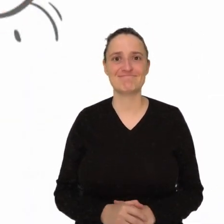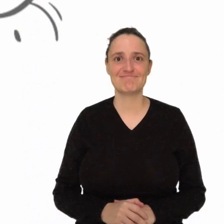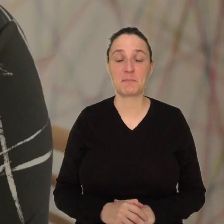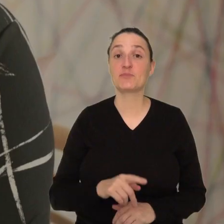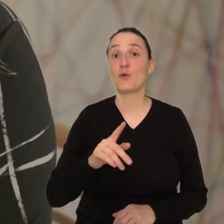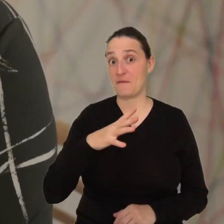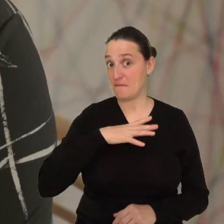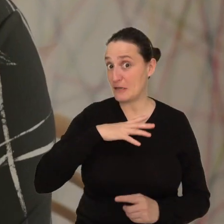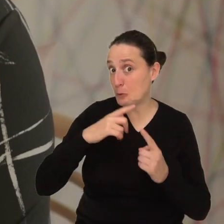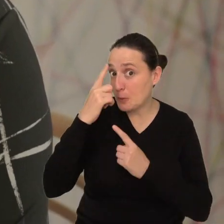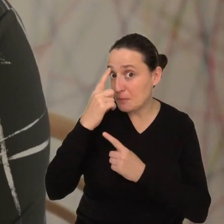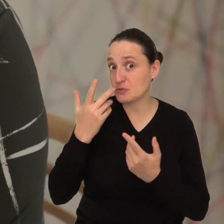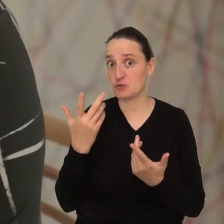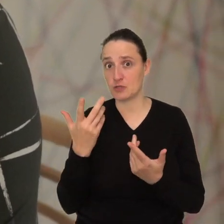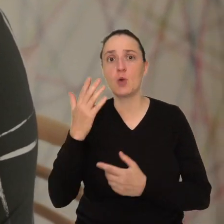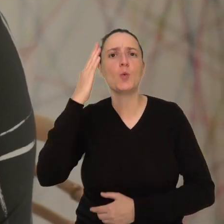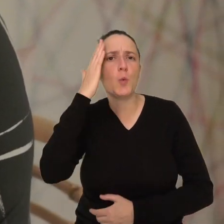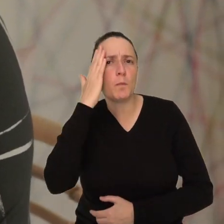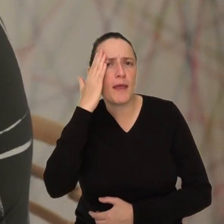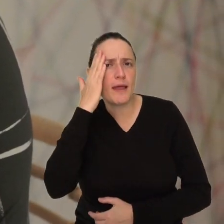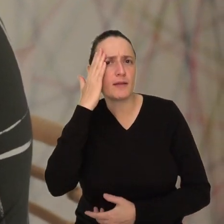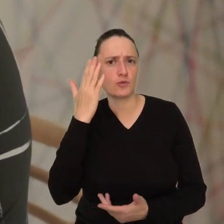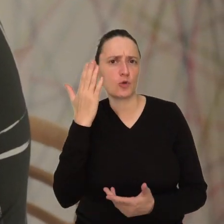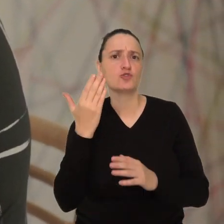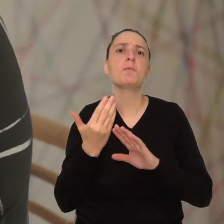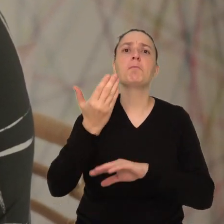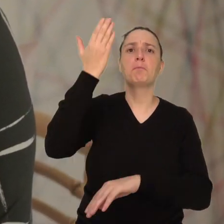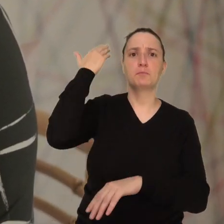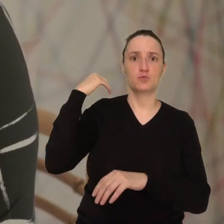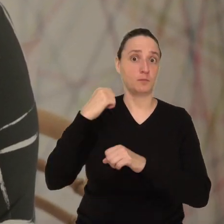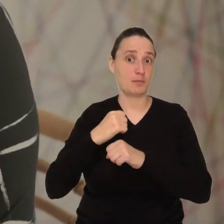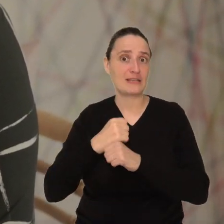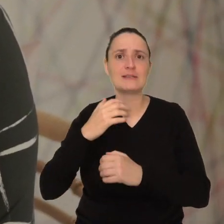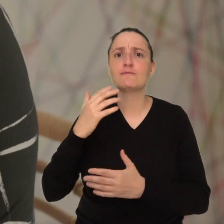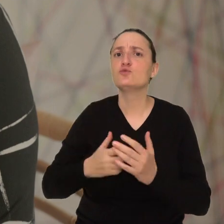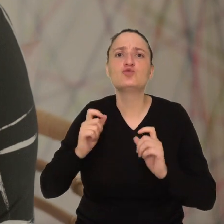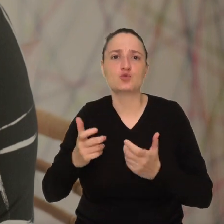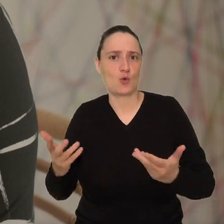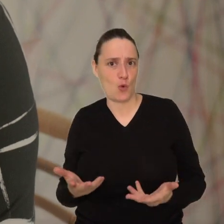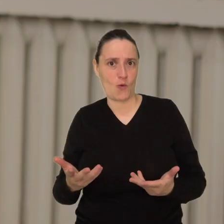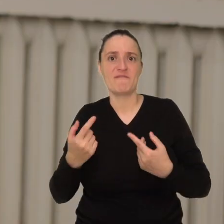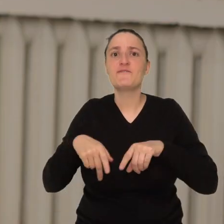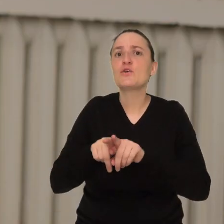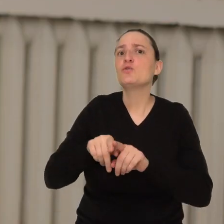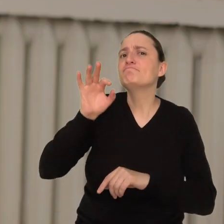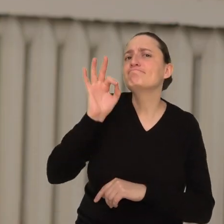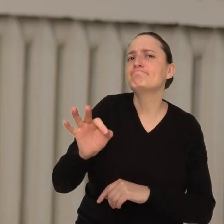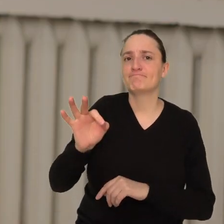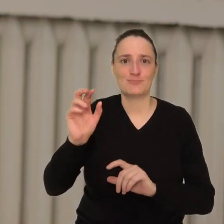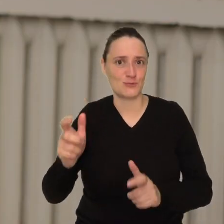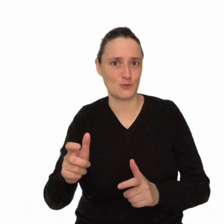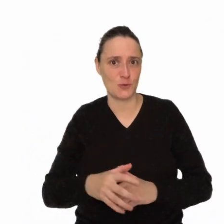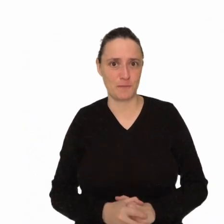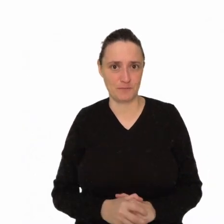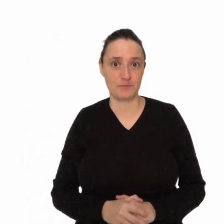przemyśleć, jakie umiejętności były wykorzystywane np. w dotychczasowym zatrudnieniu. Można